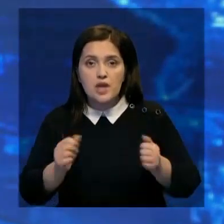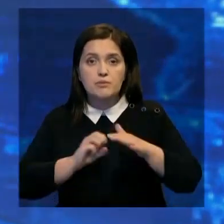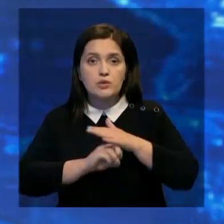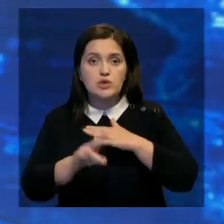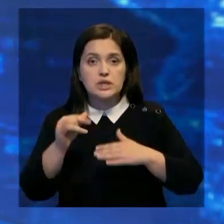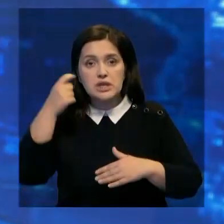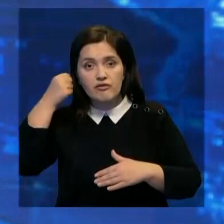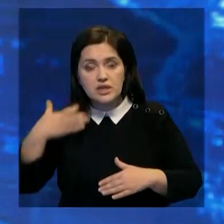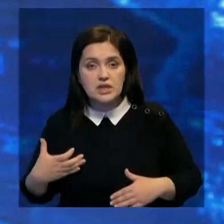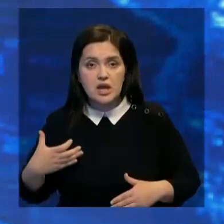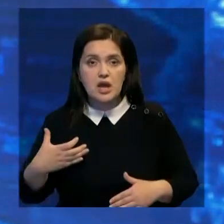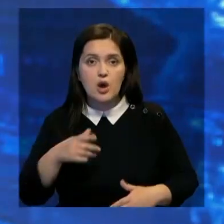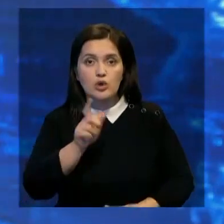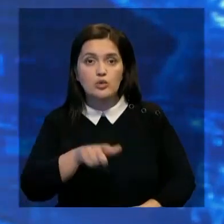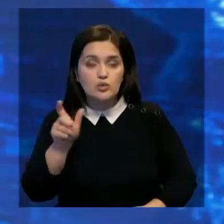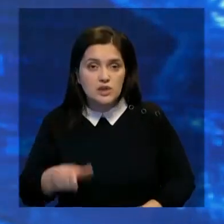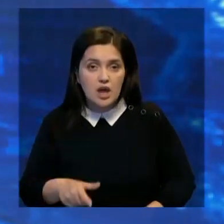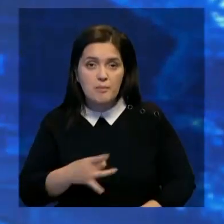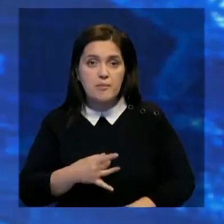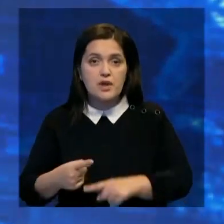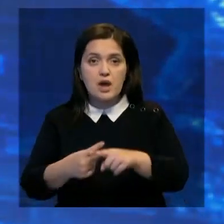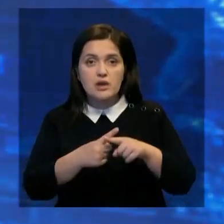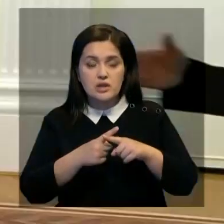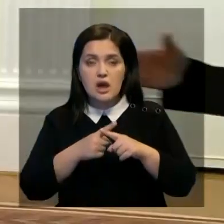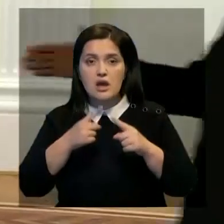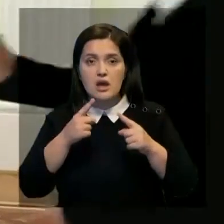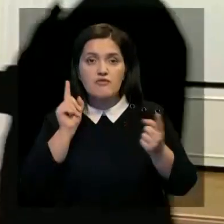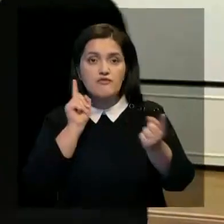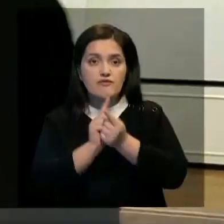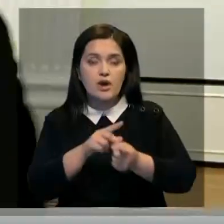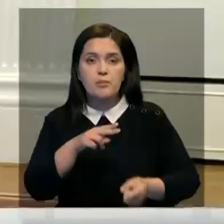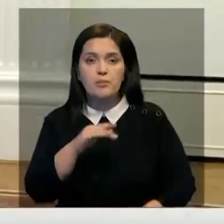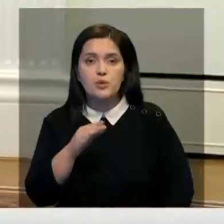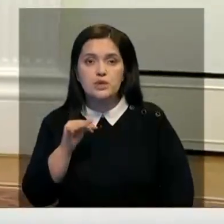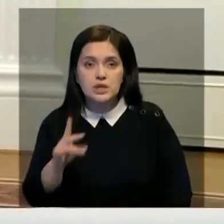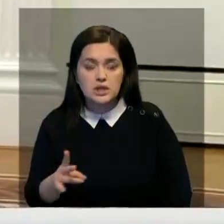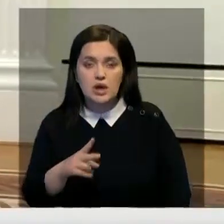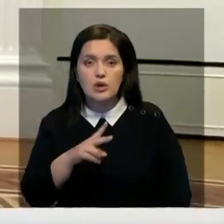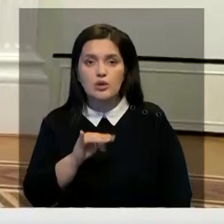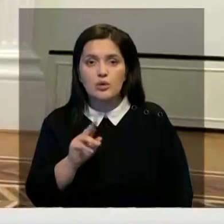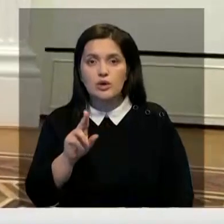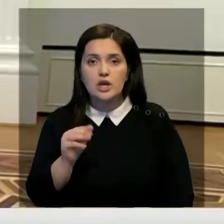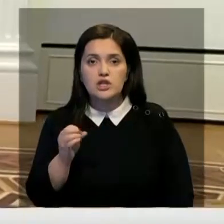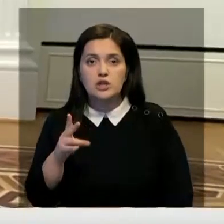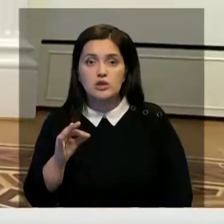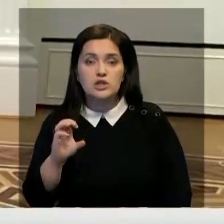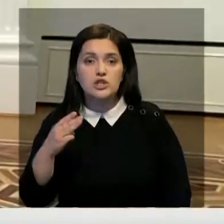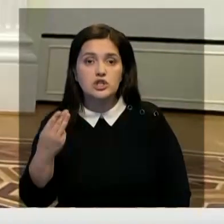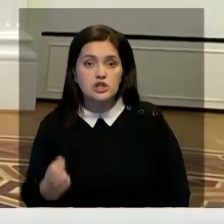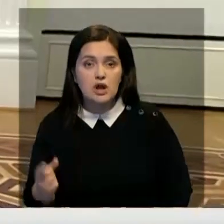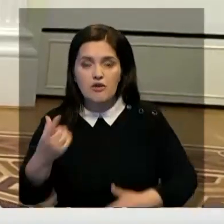принять бегущих из Афганистана людей. Об этом белорусский лидер заявил на встрече с Владимиром Путиным. По словам Лукашенко,